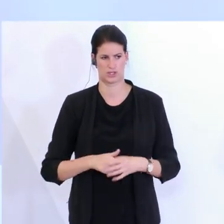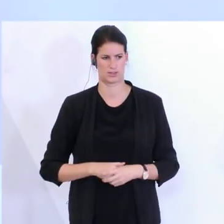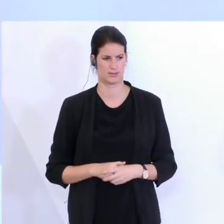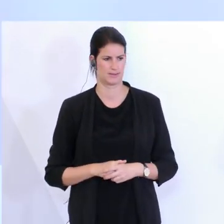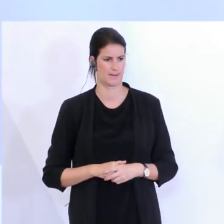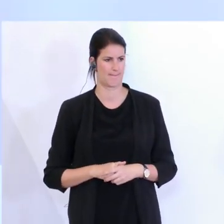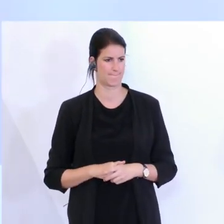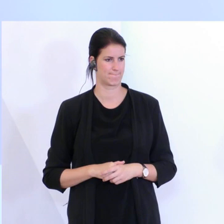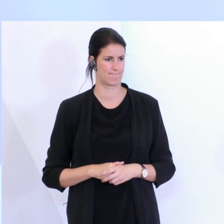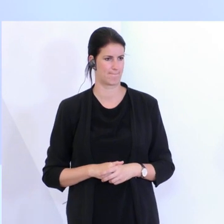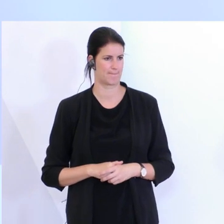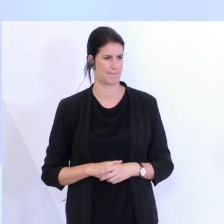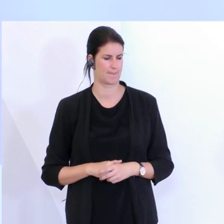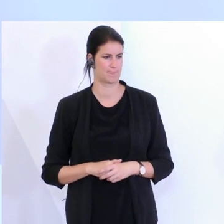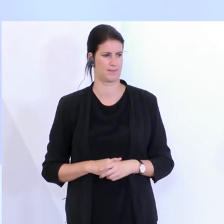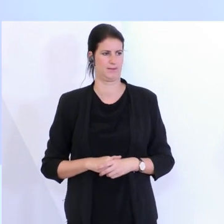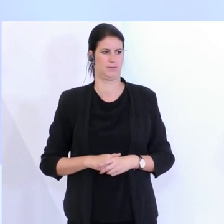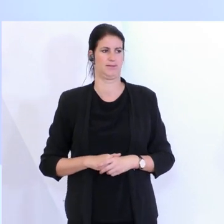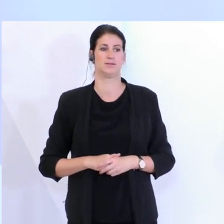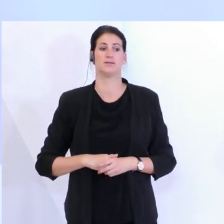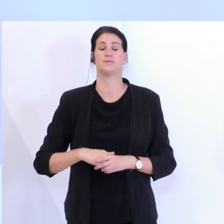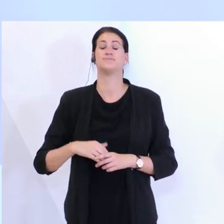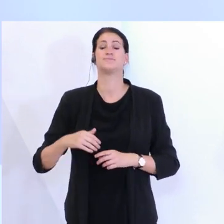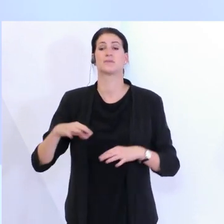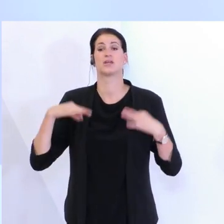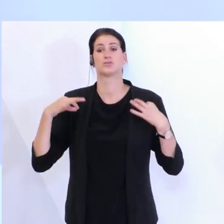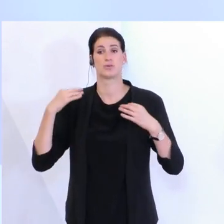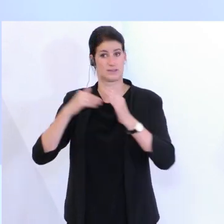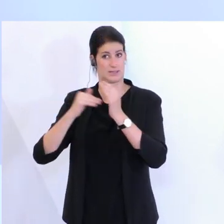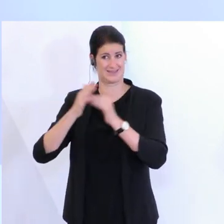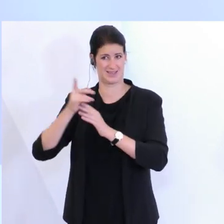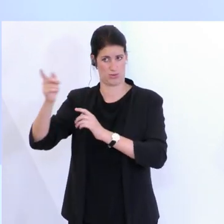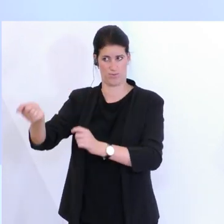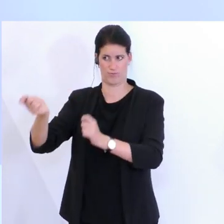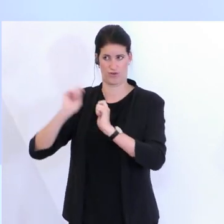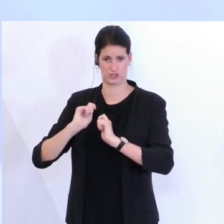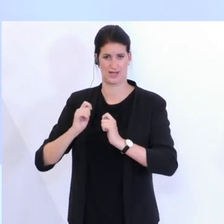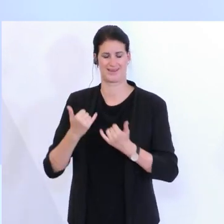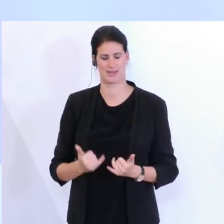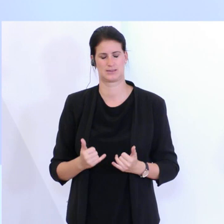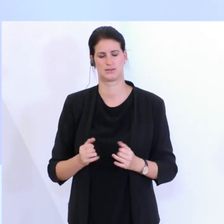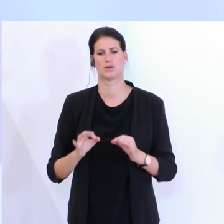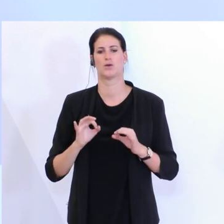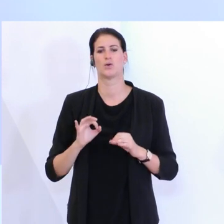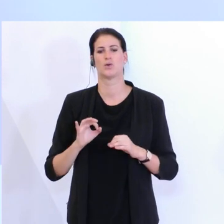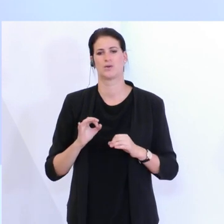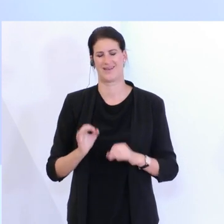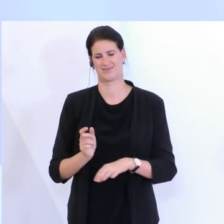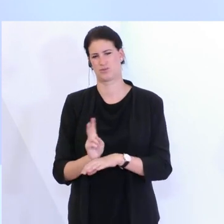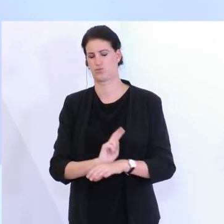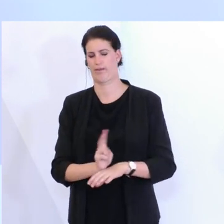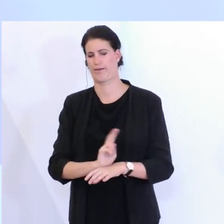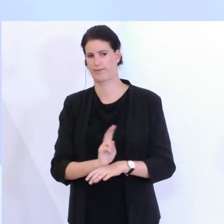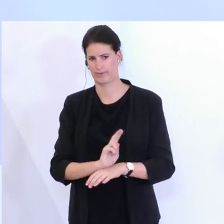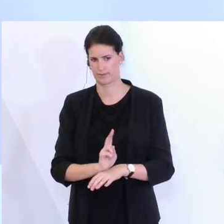Also wir haben jetzt den Vorschlag des Gesundheitsministeriums vorliegen, der aktuell in Begutachtung ist. Um mir geht es darum, gemeinsam